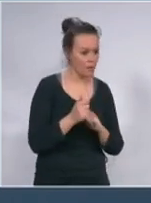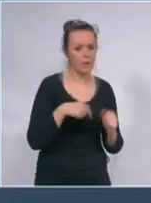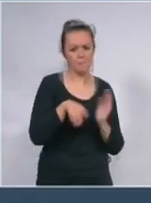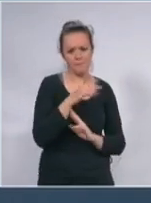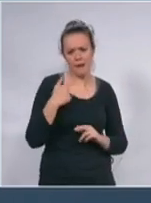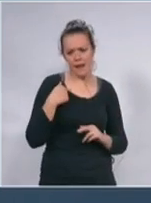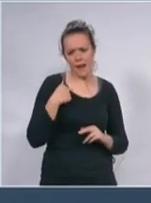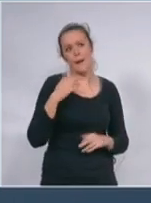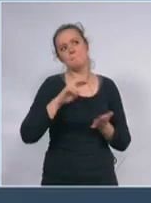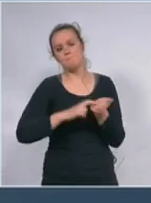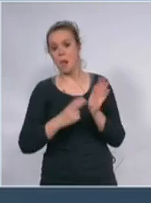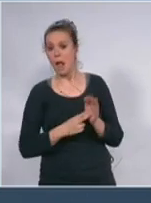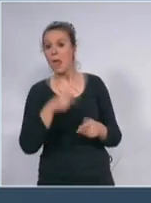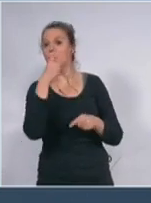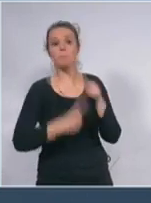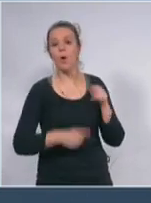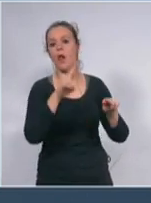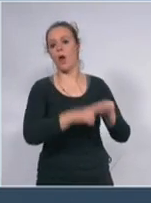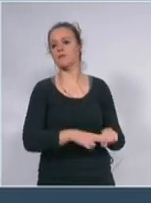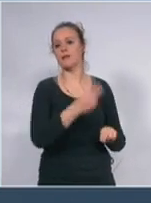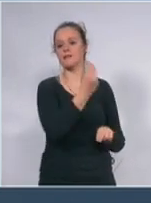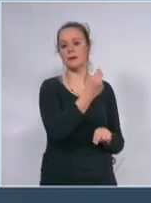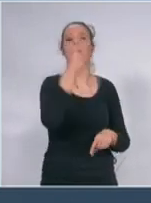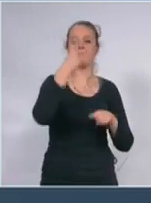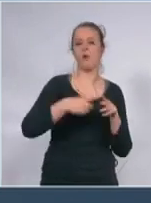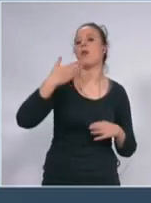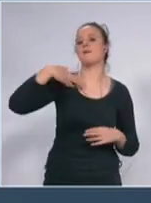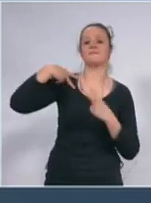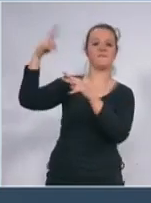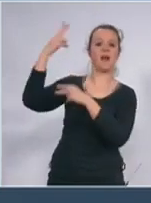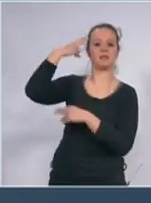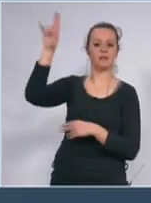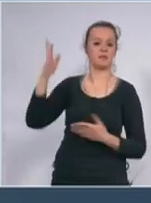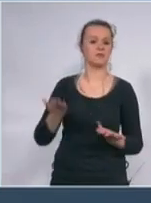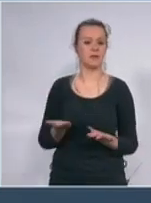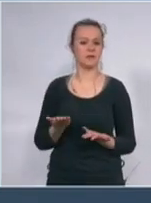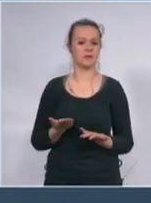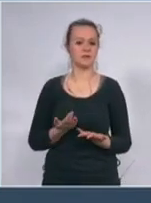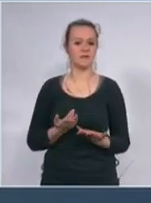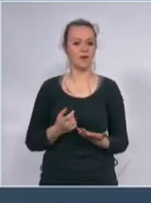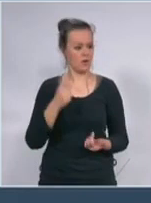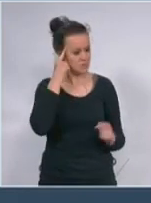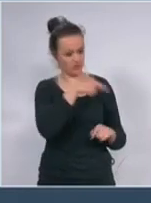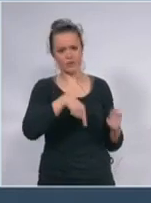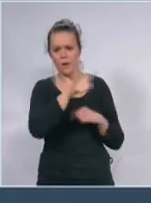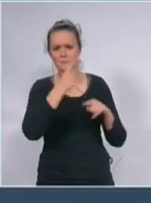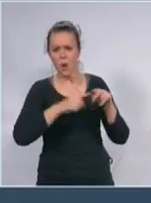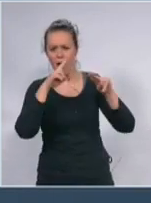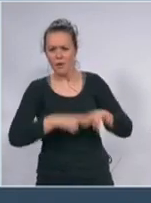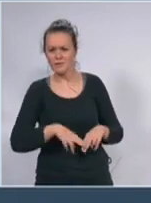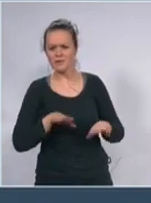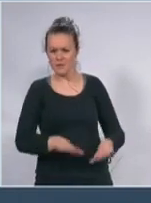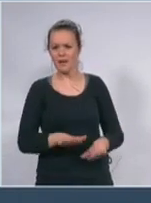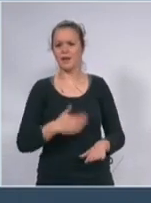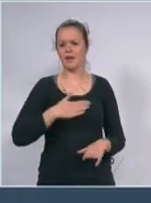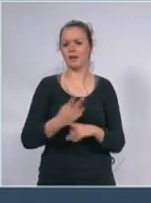ostavimo u Srbiji pa malo li je malo li smo posao napravili da sutra rade u našoj zemlji borit ćemo se za njih da